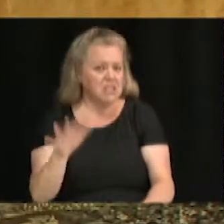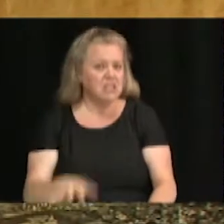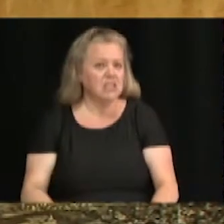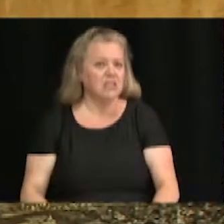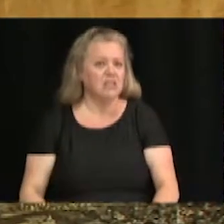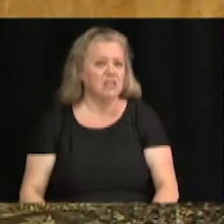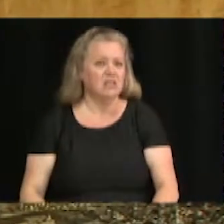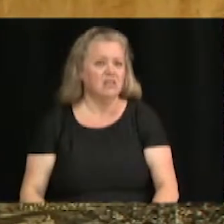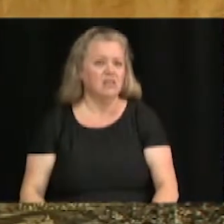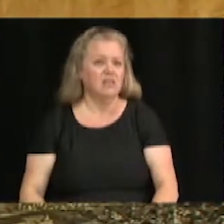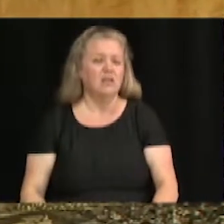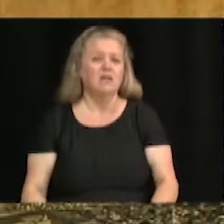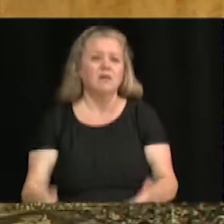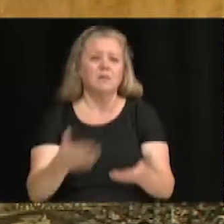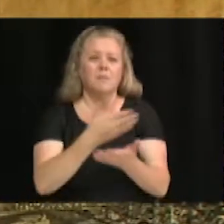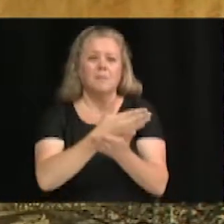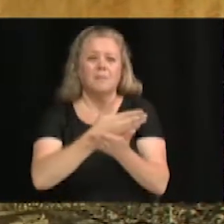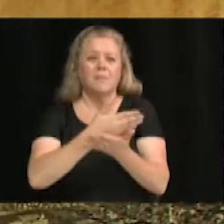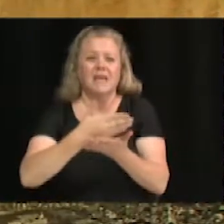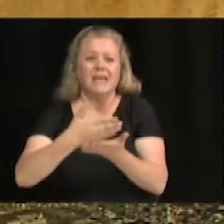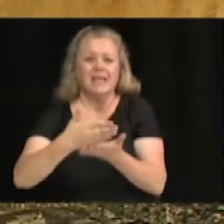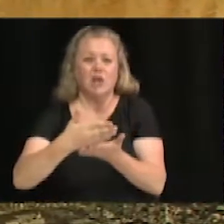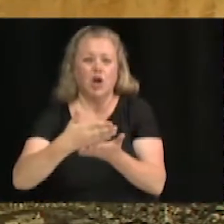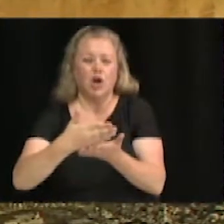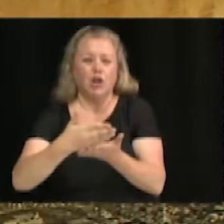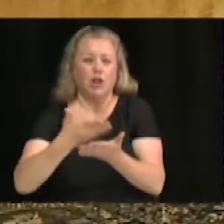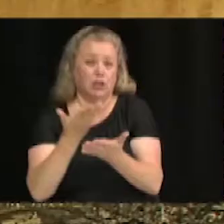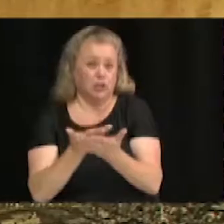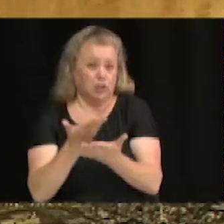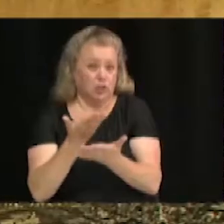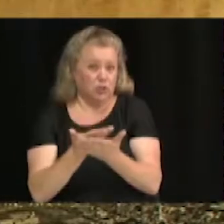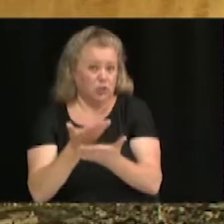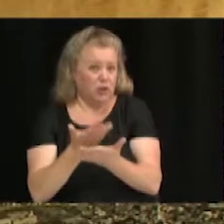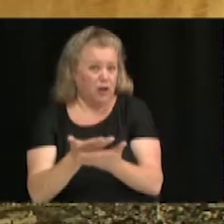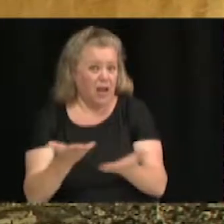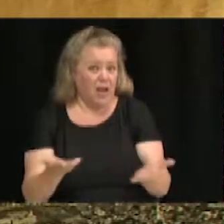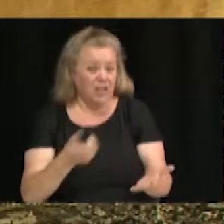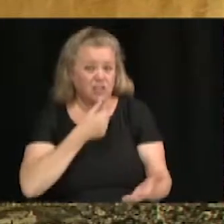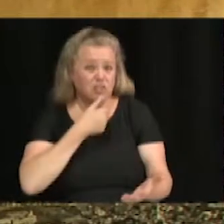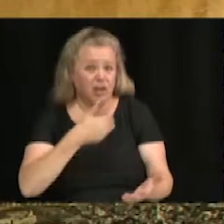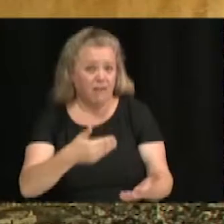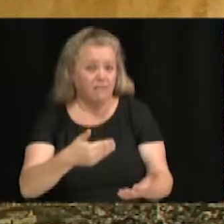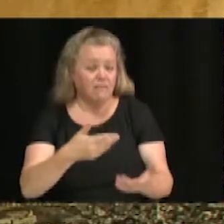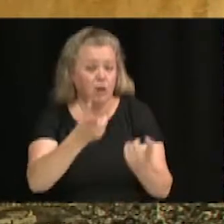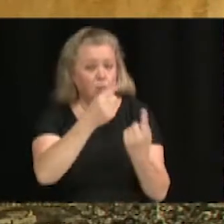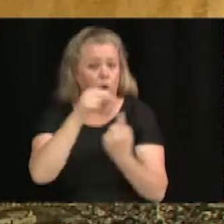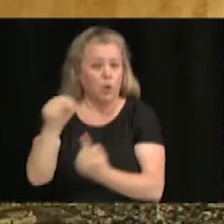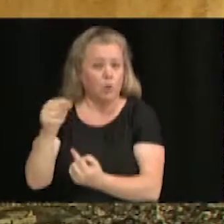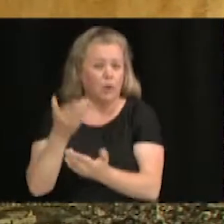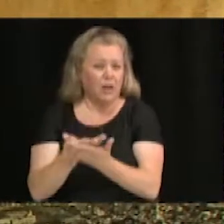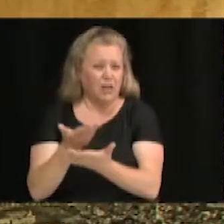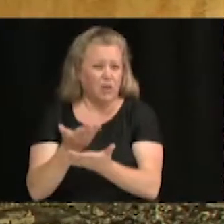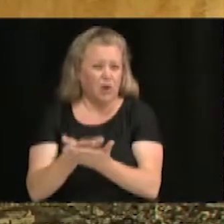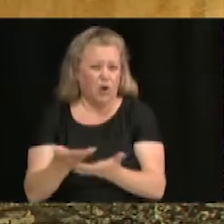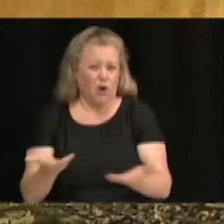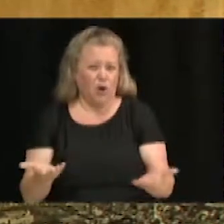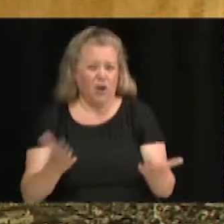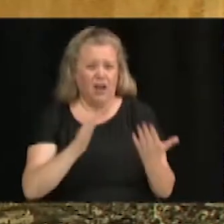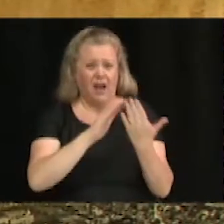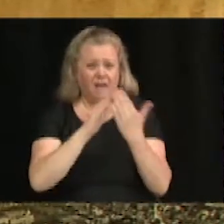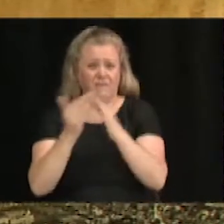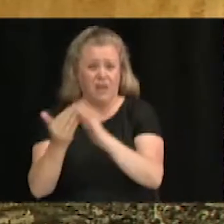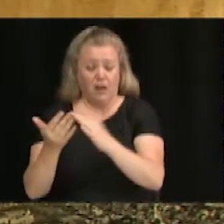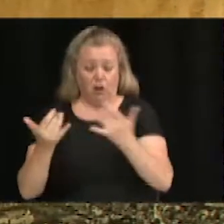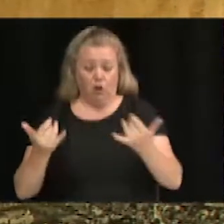Puis, il a une période qui s'en vient qui s'appelle la période scolaire, l'entrée scolaire. en ville, là, on